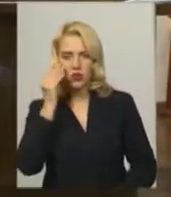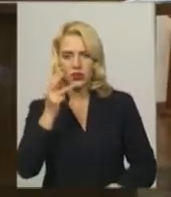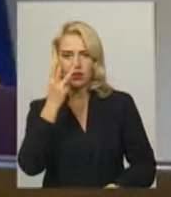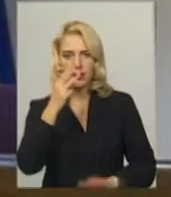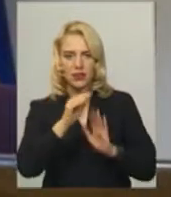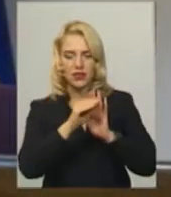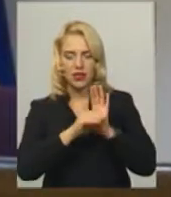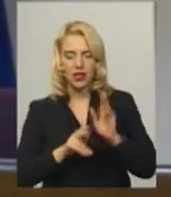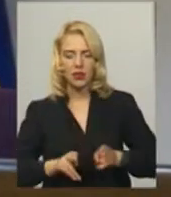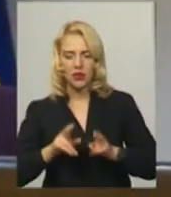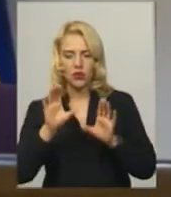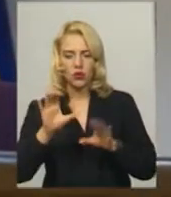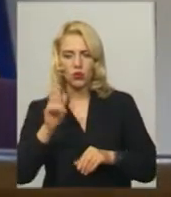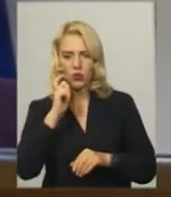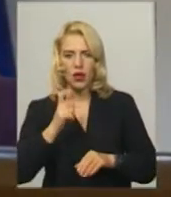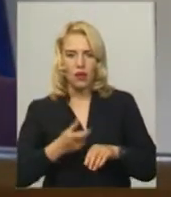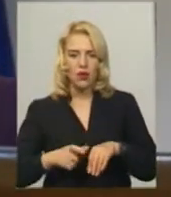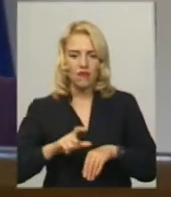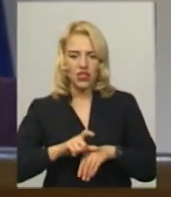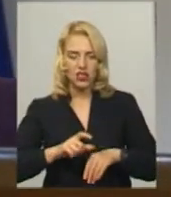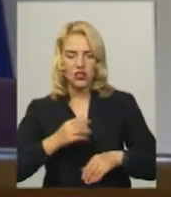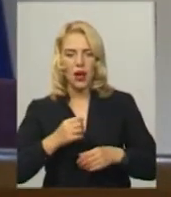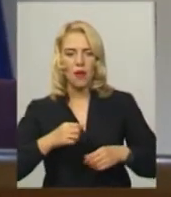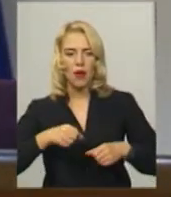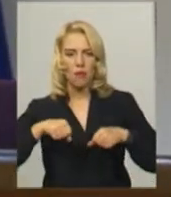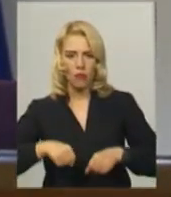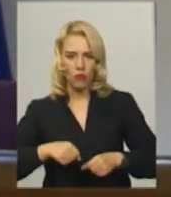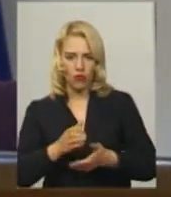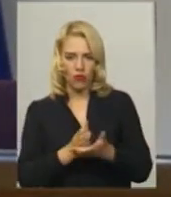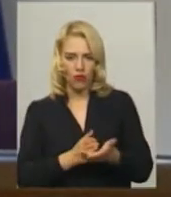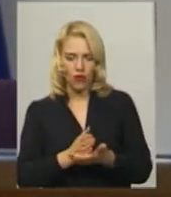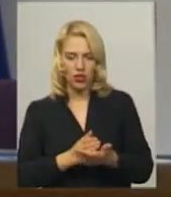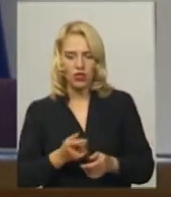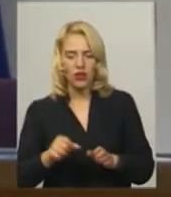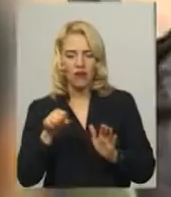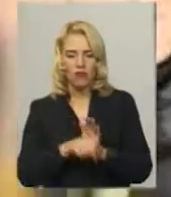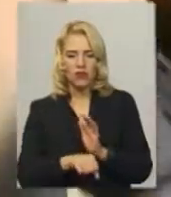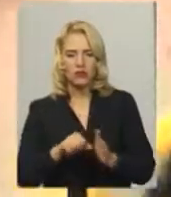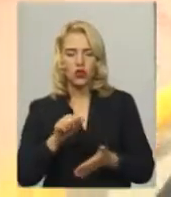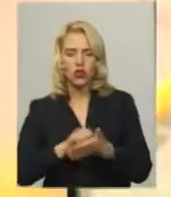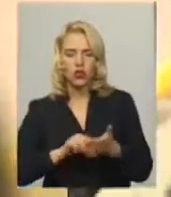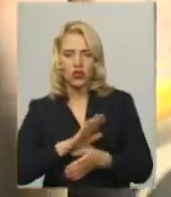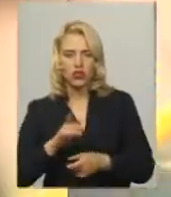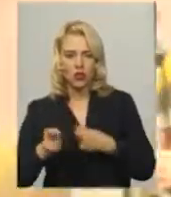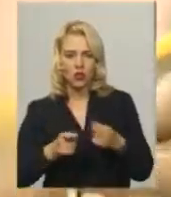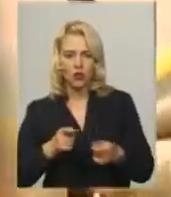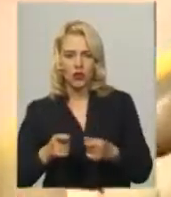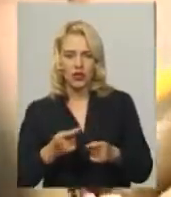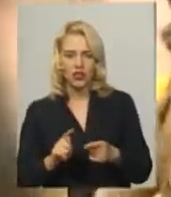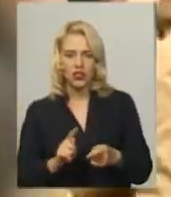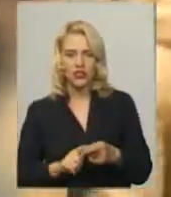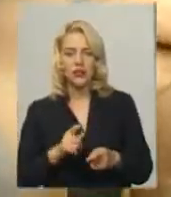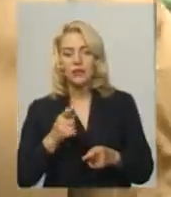кодексу України – перевищення службових повноважень, вбивство через необережність та необережне тяжке тілесне ушкодження. Йдеться про події 19